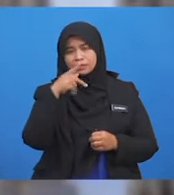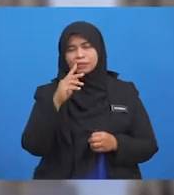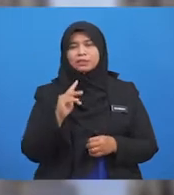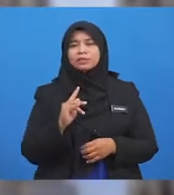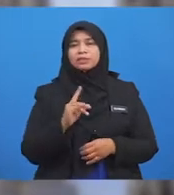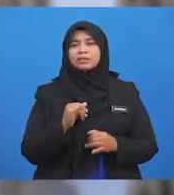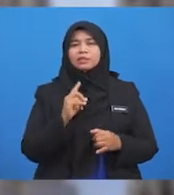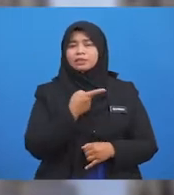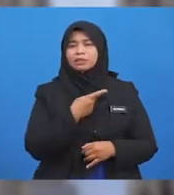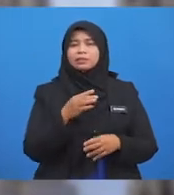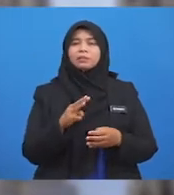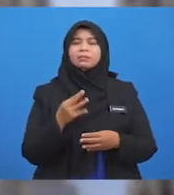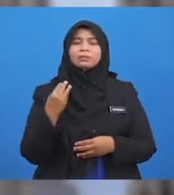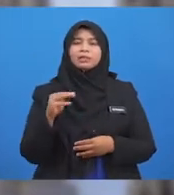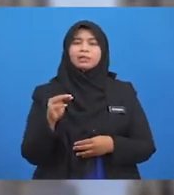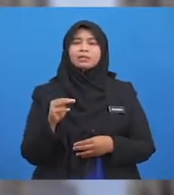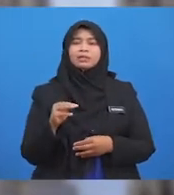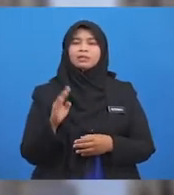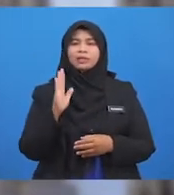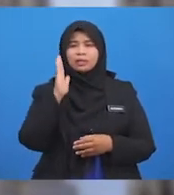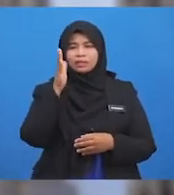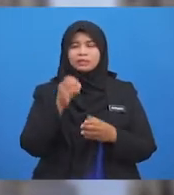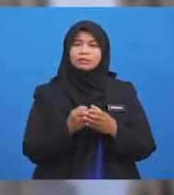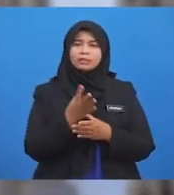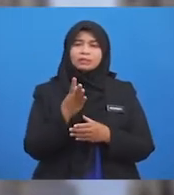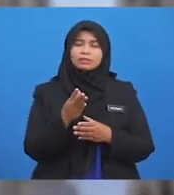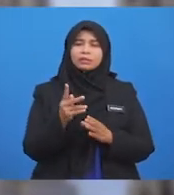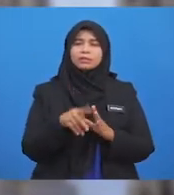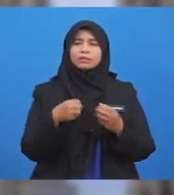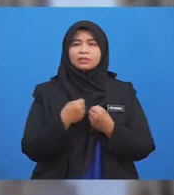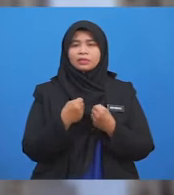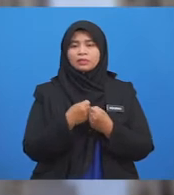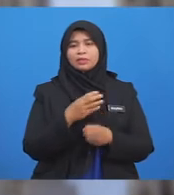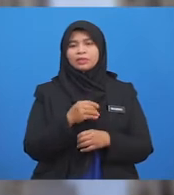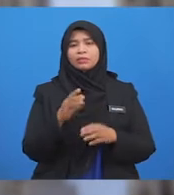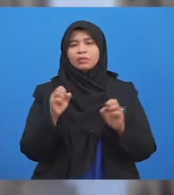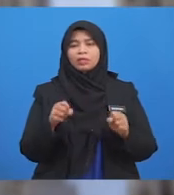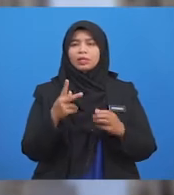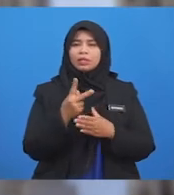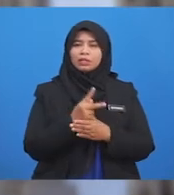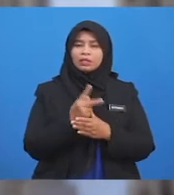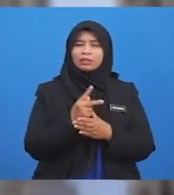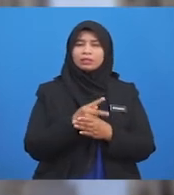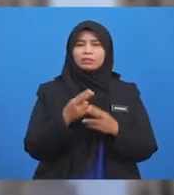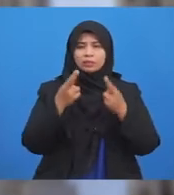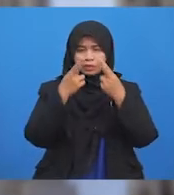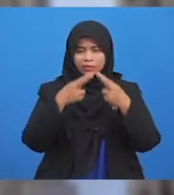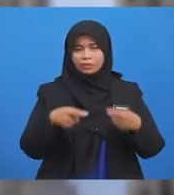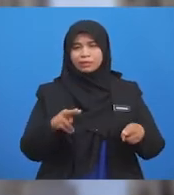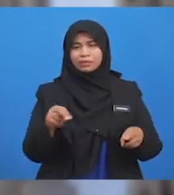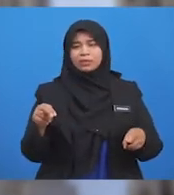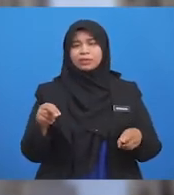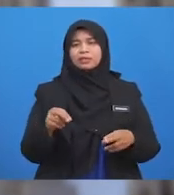'amalat Yang Dijalankan Akan Mencetuskan Perbalahan Dan Menggugat Keharmonian Kerana